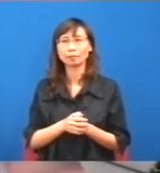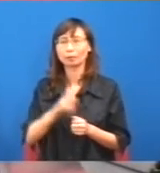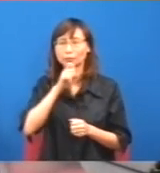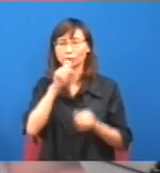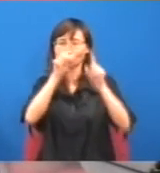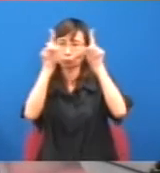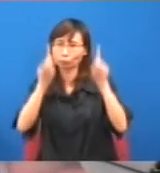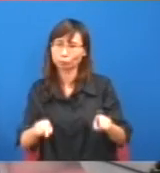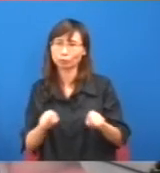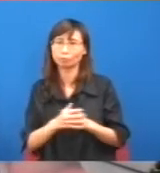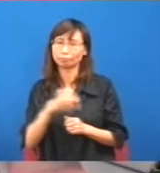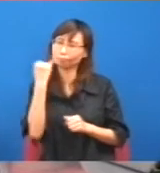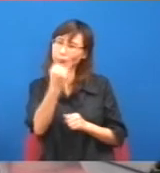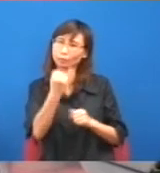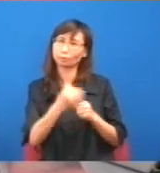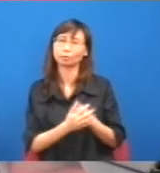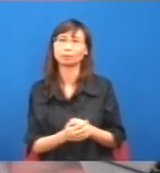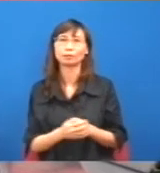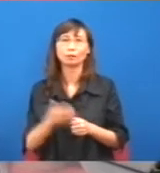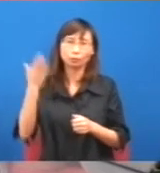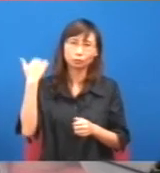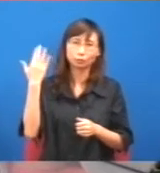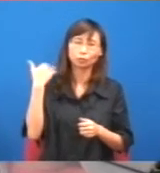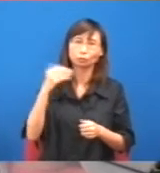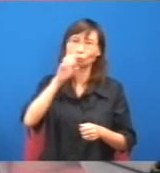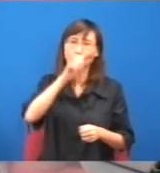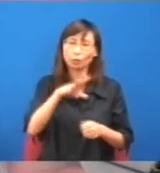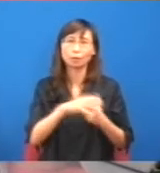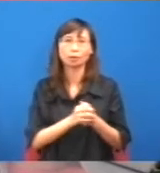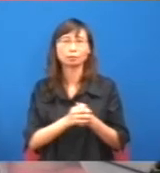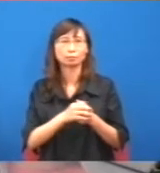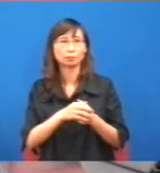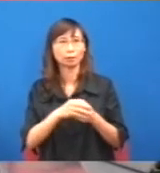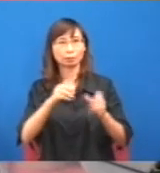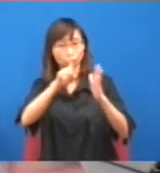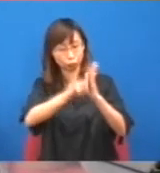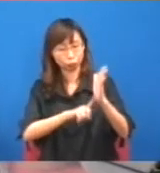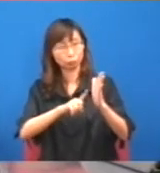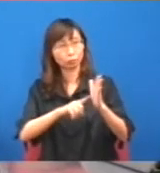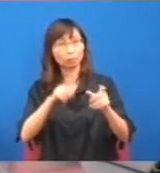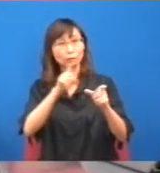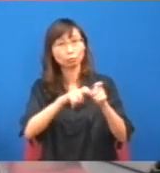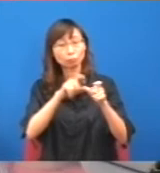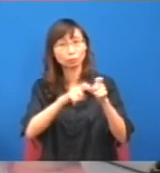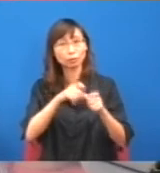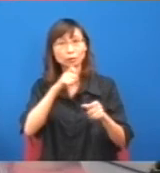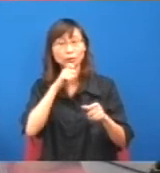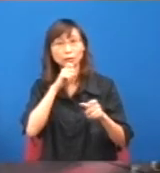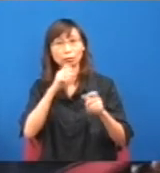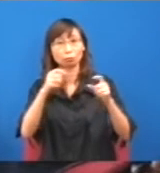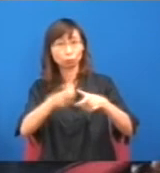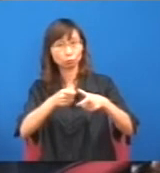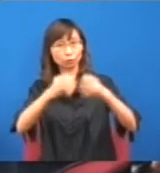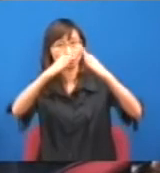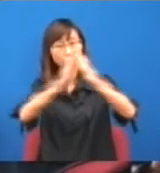他剛才說,有穿了工資,最少有藥乾藥乾的企業會倒閉,令人很恐怖。當然